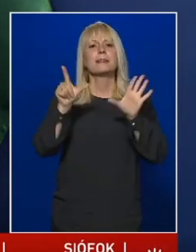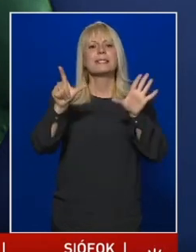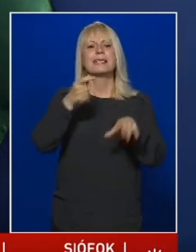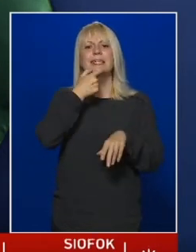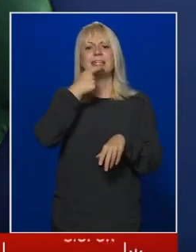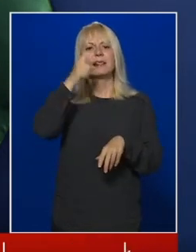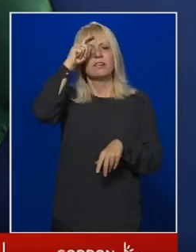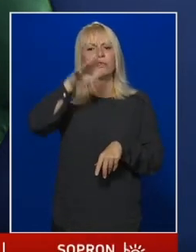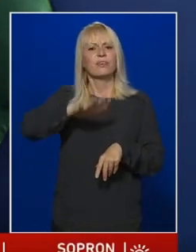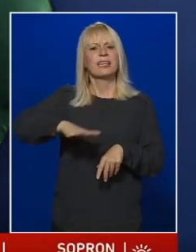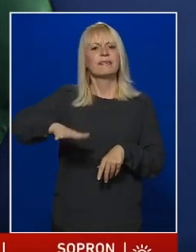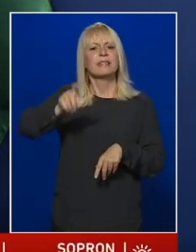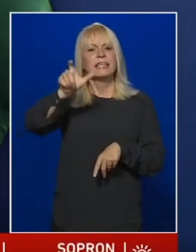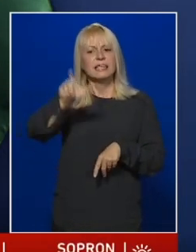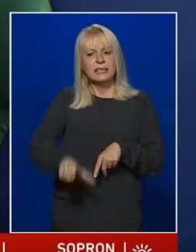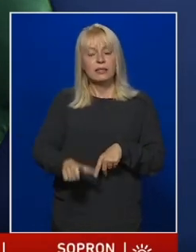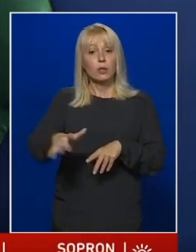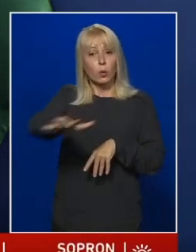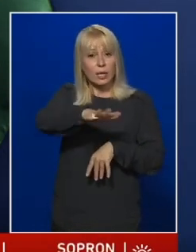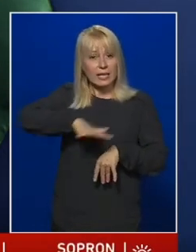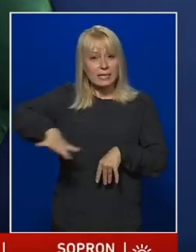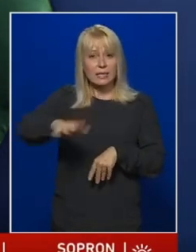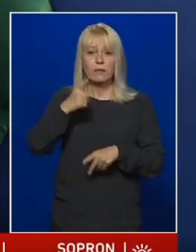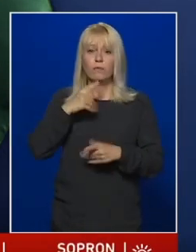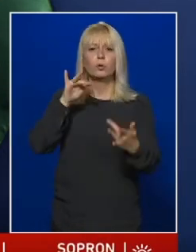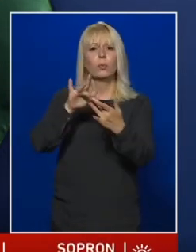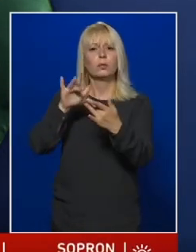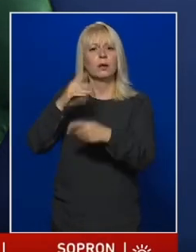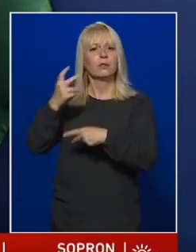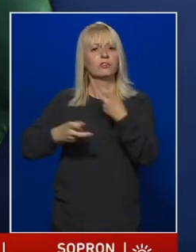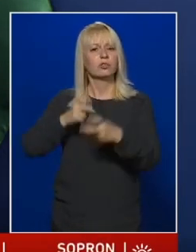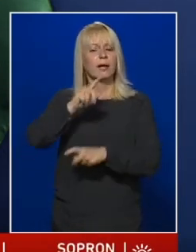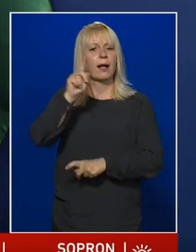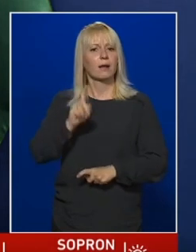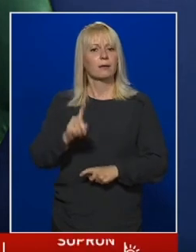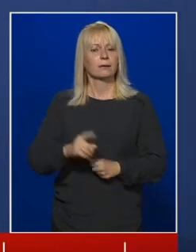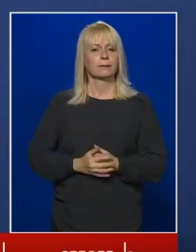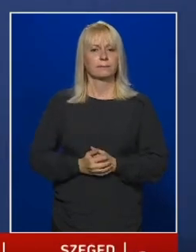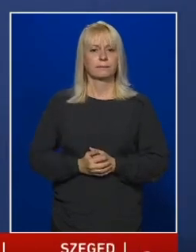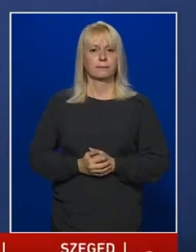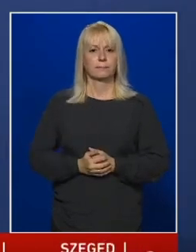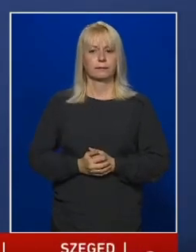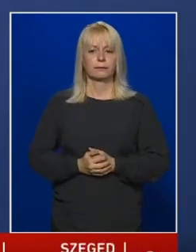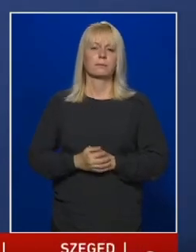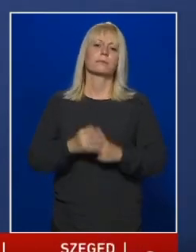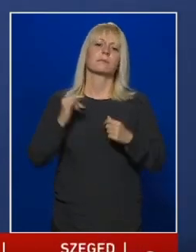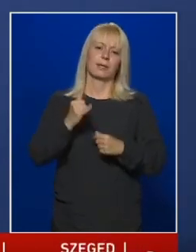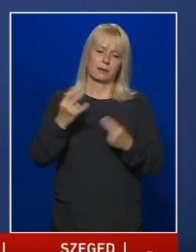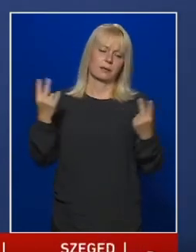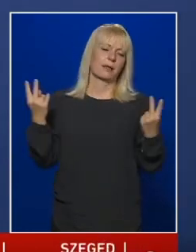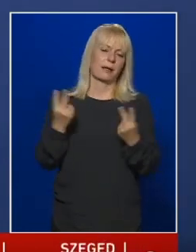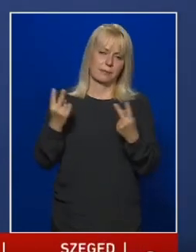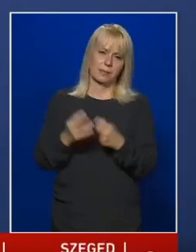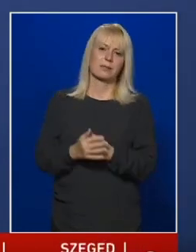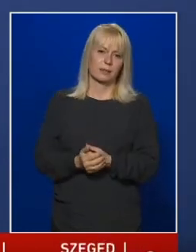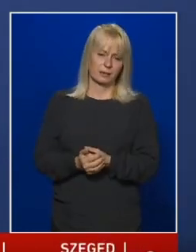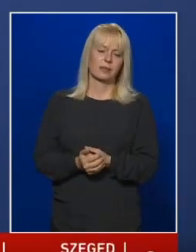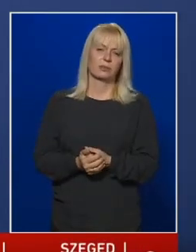férfi környezetében lefolytatták-e a kontaktvizsgálatokat? Igen, természetesen